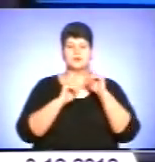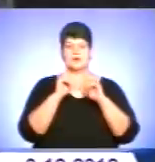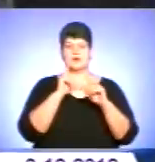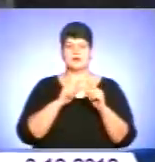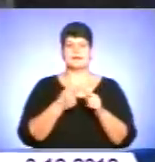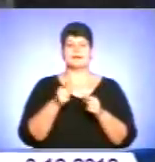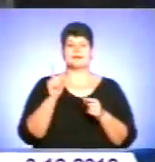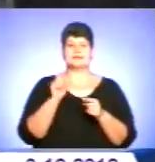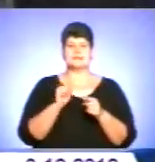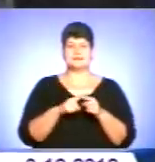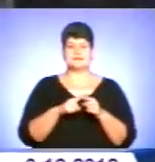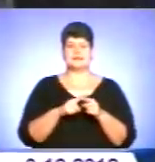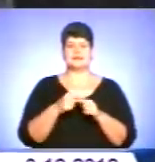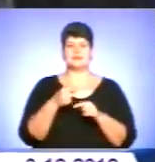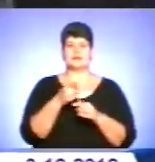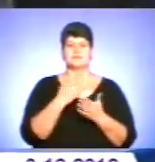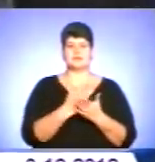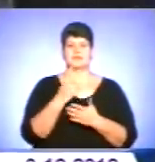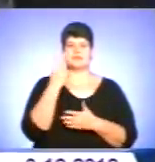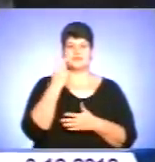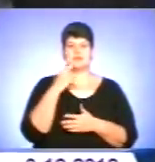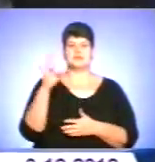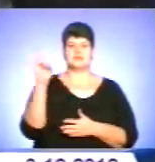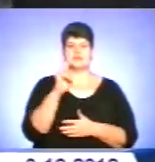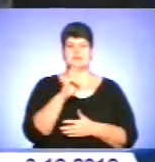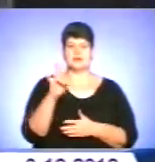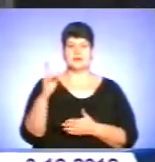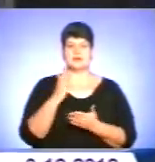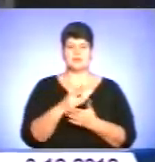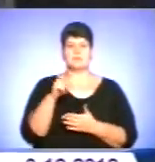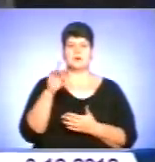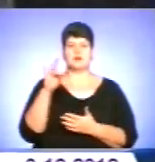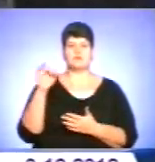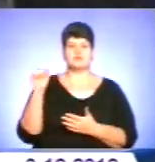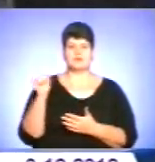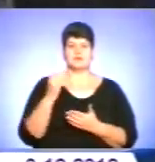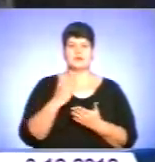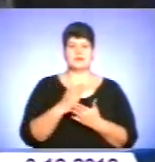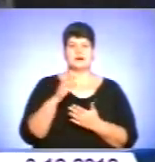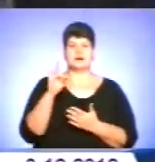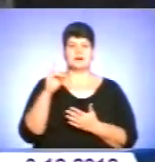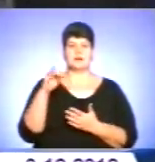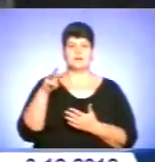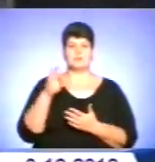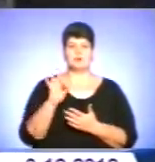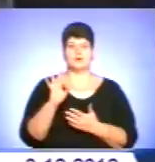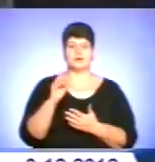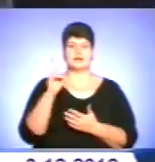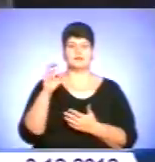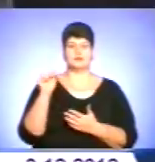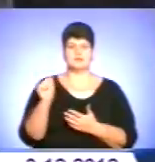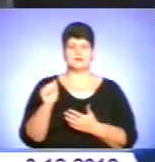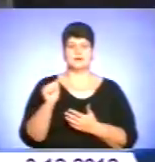отці, а там є дві церкви, бо є православна церква і є римокатолицька. Михайло Якубач, коли